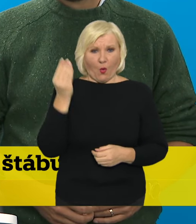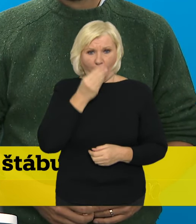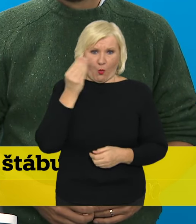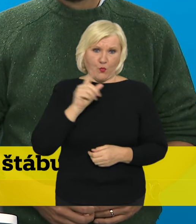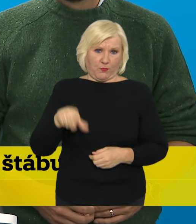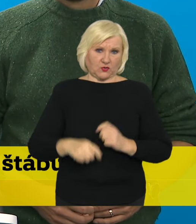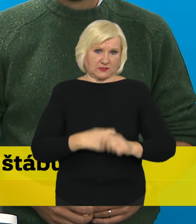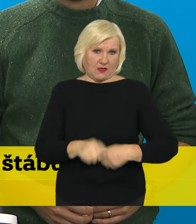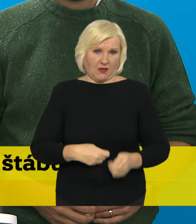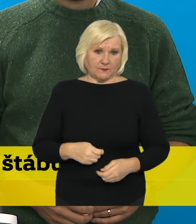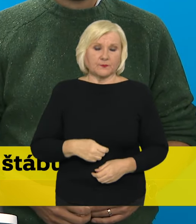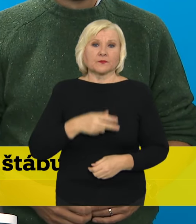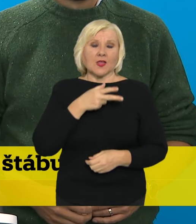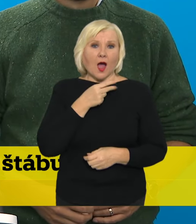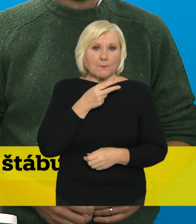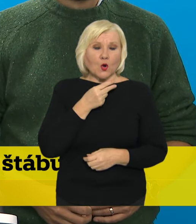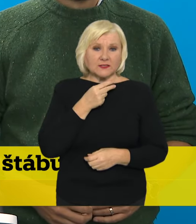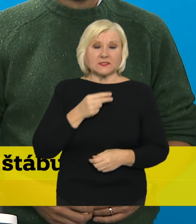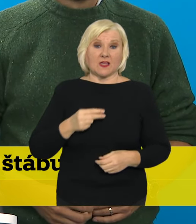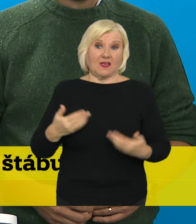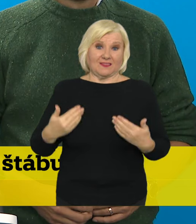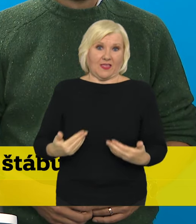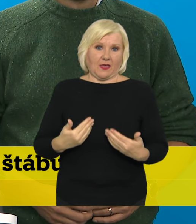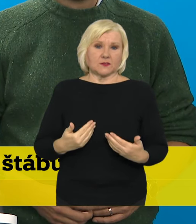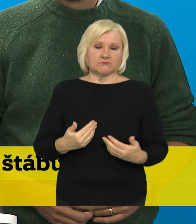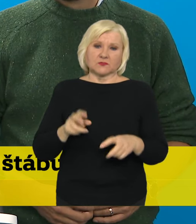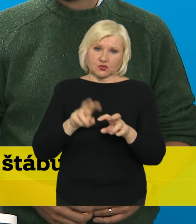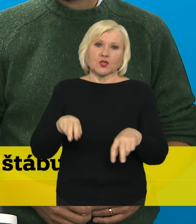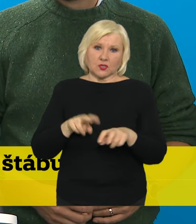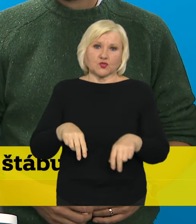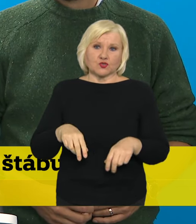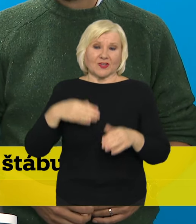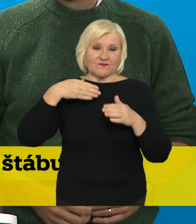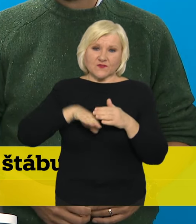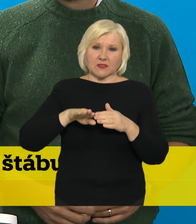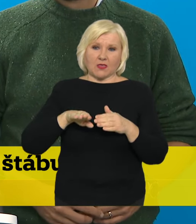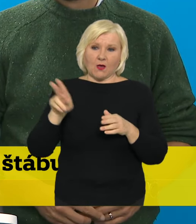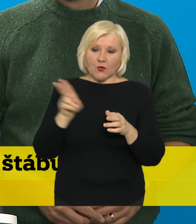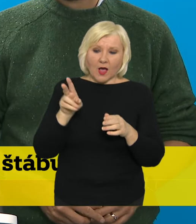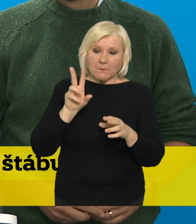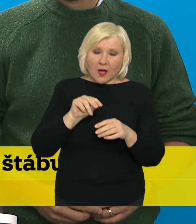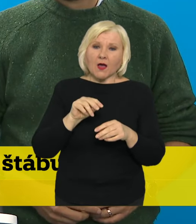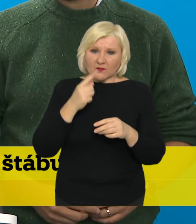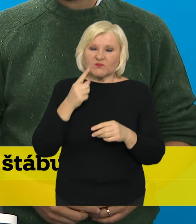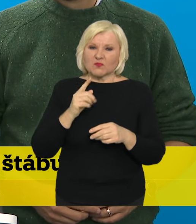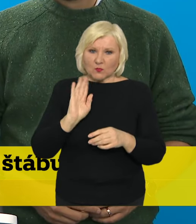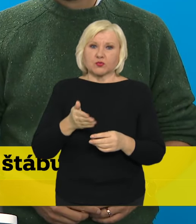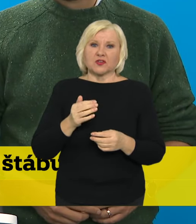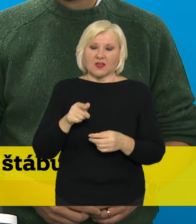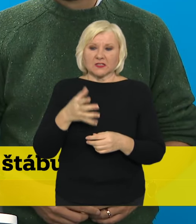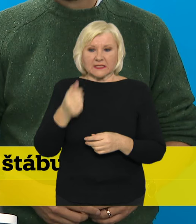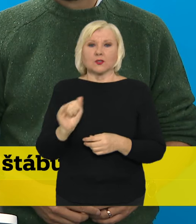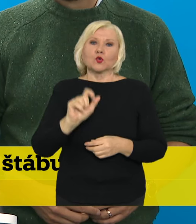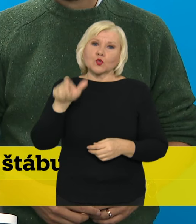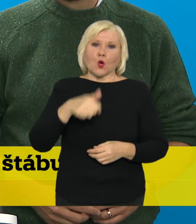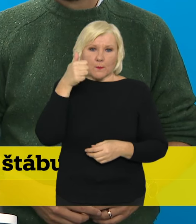a že policie České republiky v současné době řeší veškeré videozáznamy a jistě bude velmi brzy stotožněn.